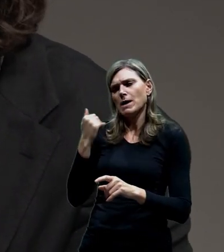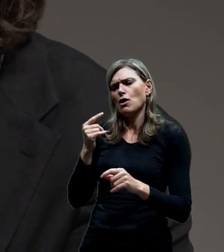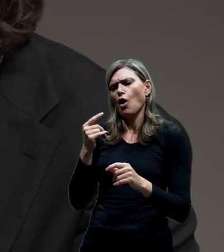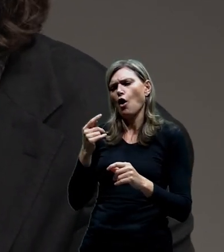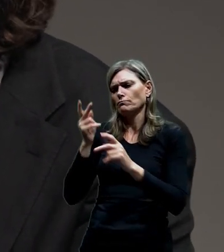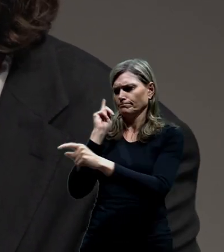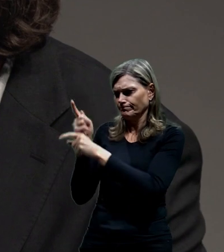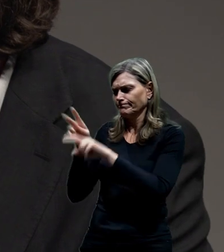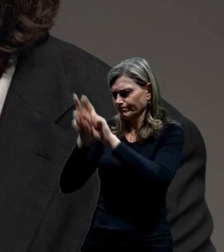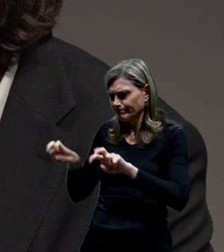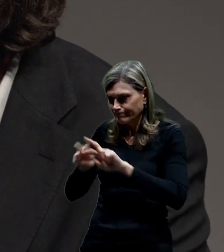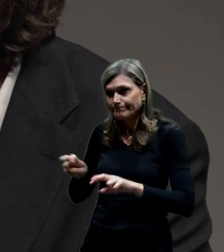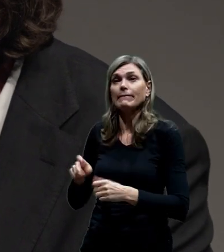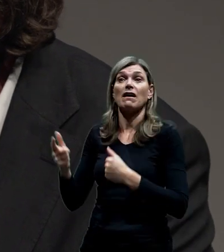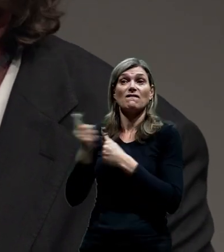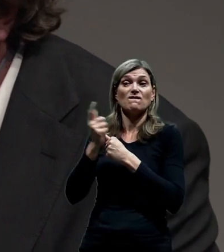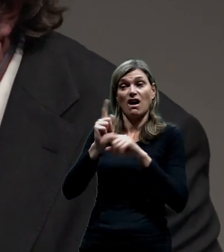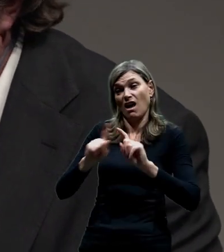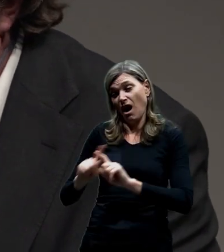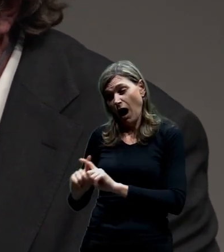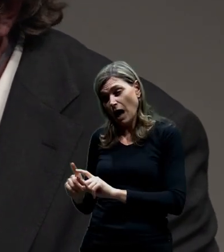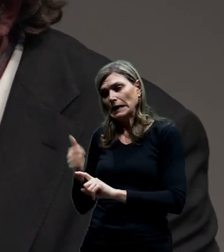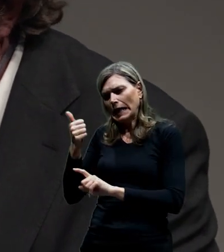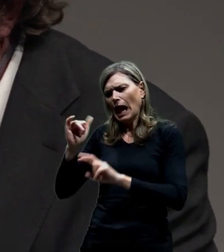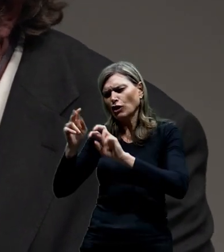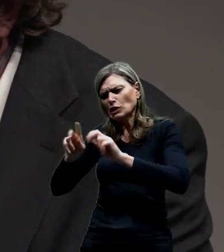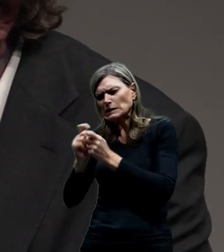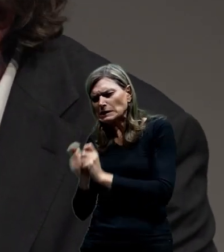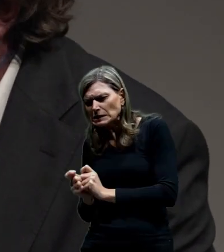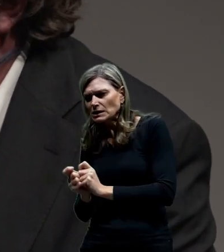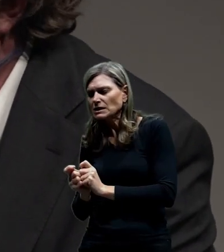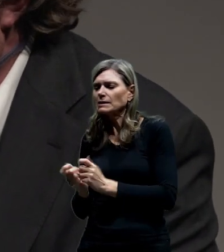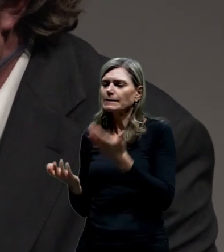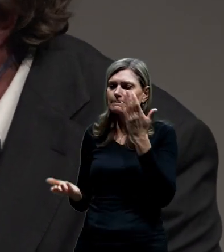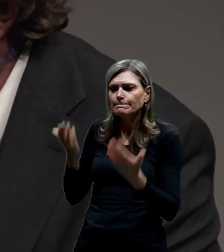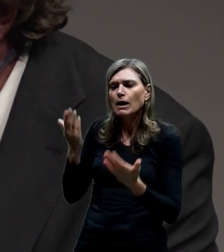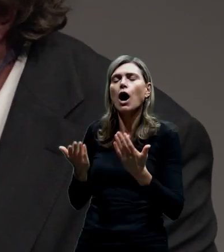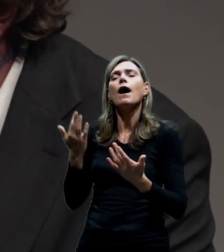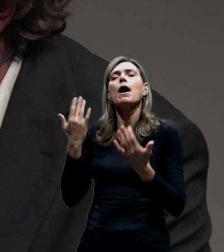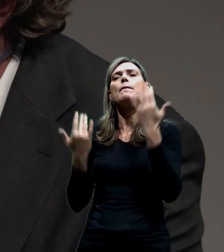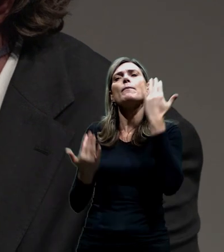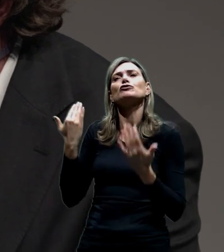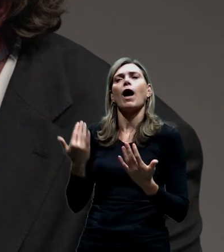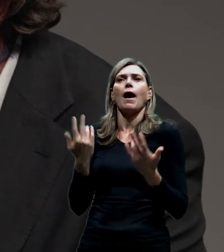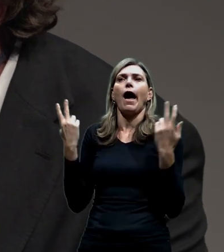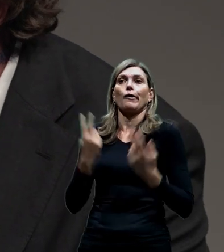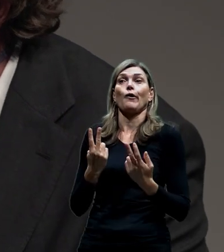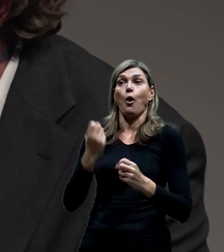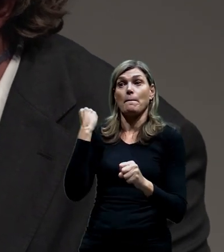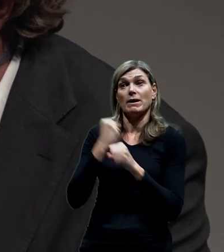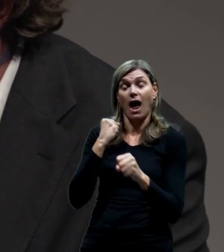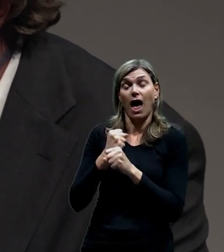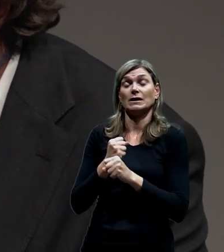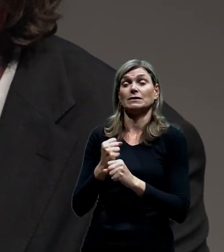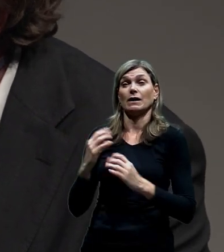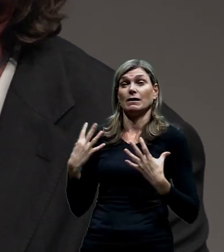verzí, jednu jsme prověřili víc a ten poměr těch nákladů k té práci